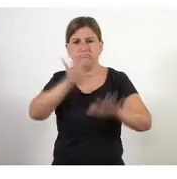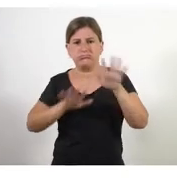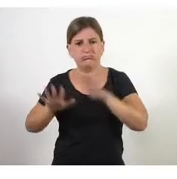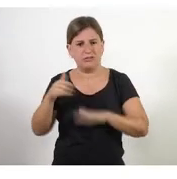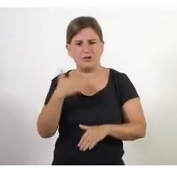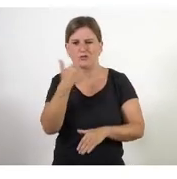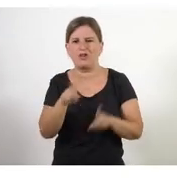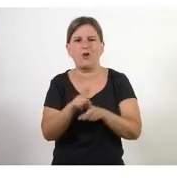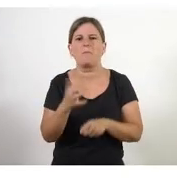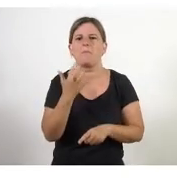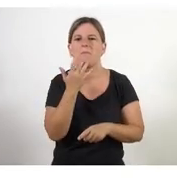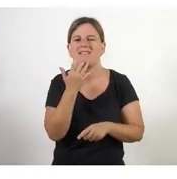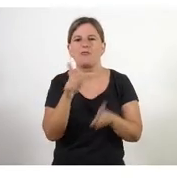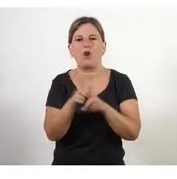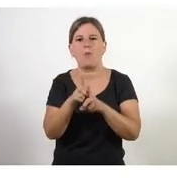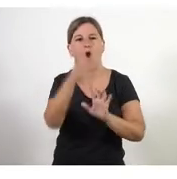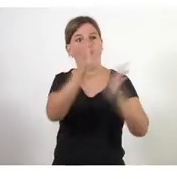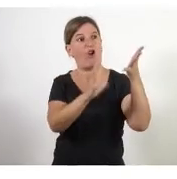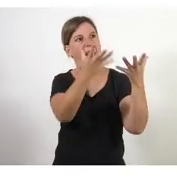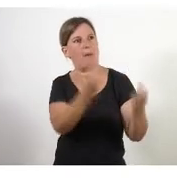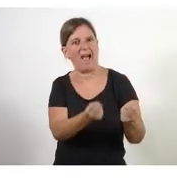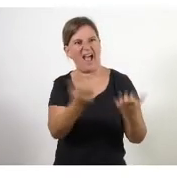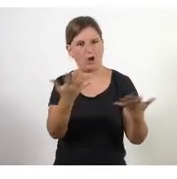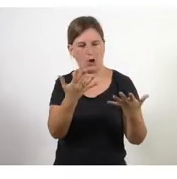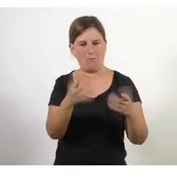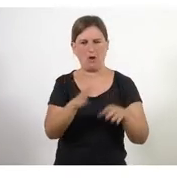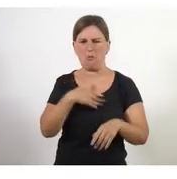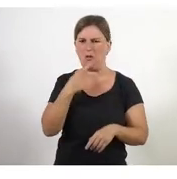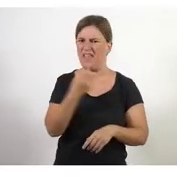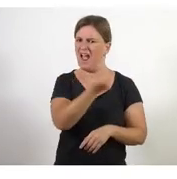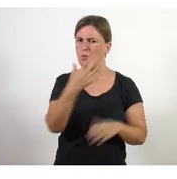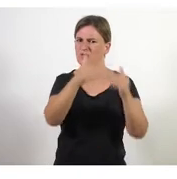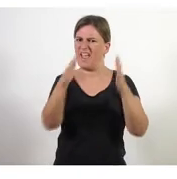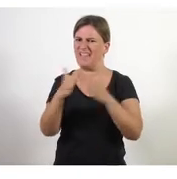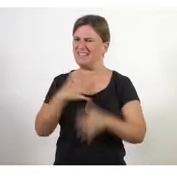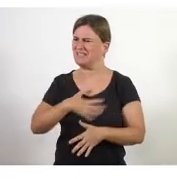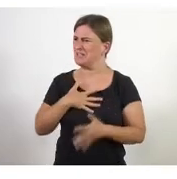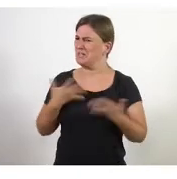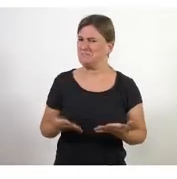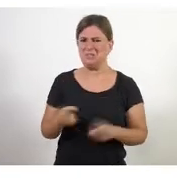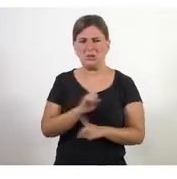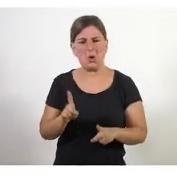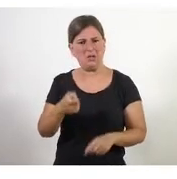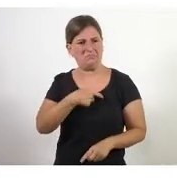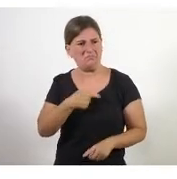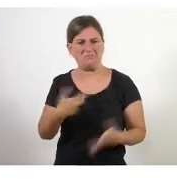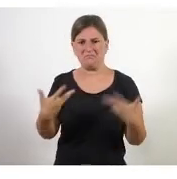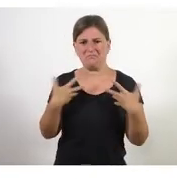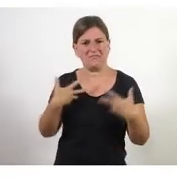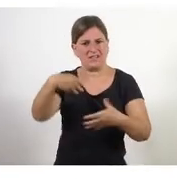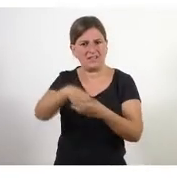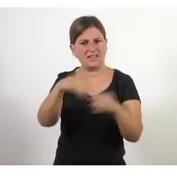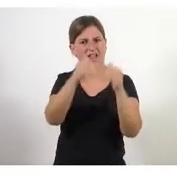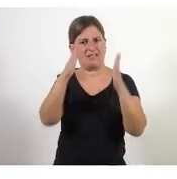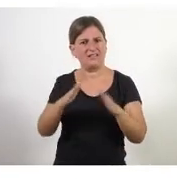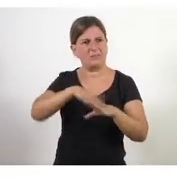aquella metàfora com de pagar focs, una sensació molt incòmoda, força de patiment dins de l'organització per